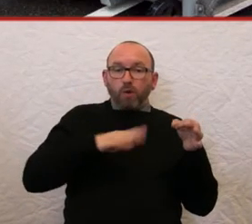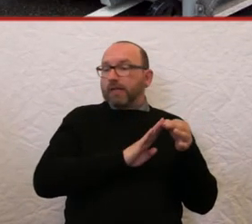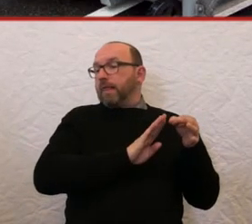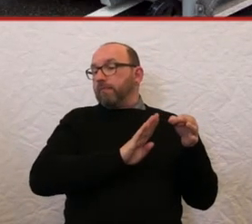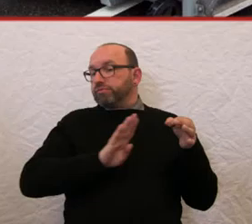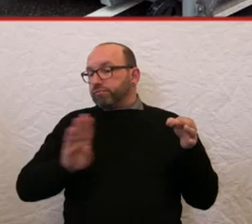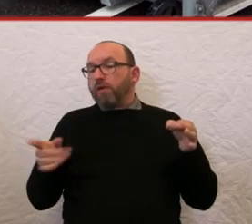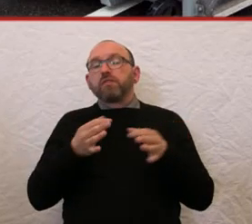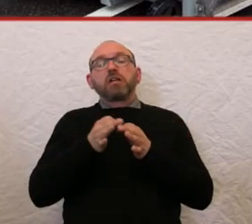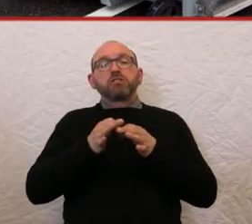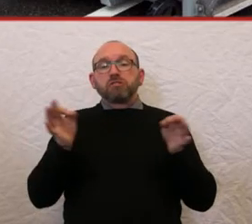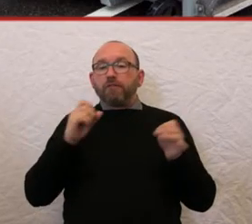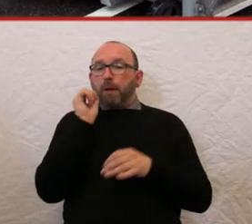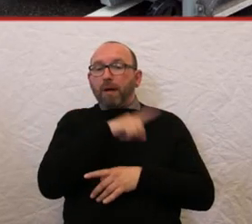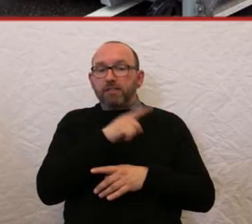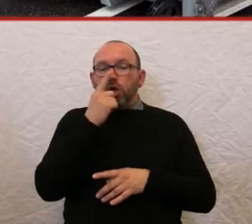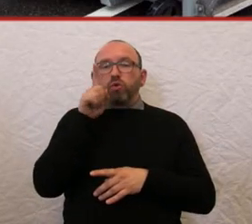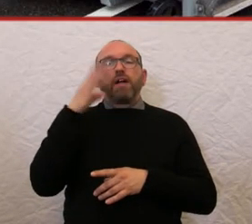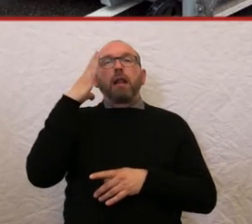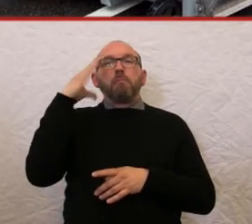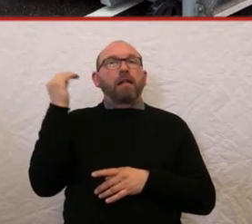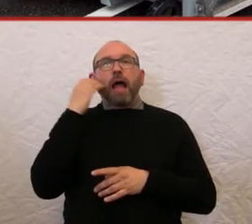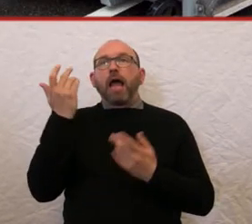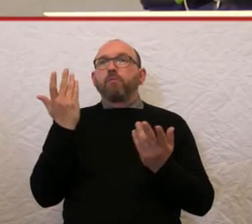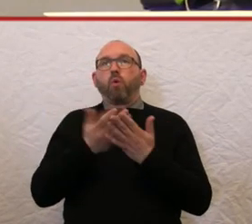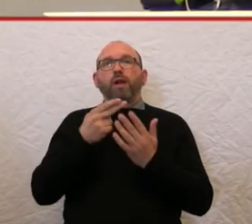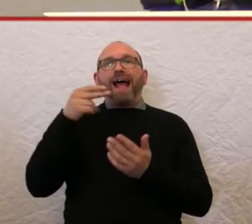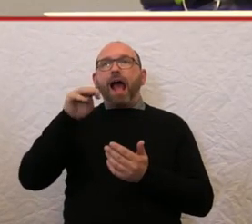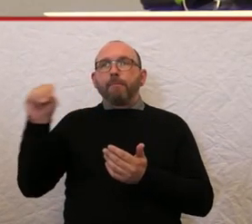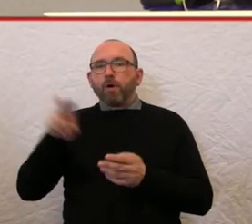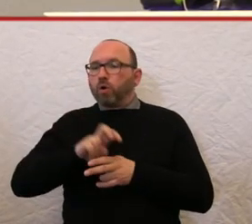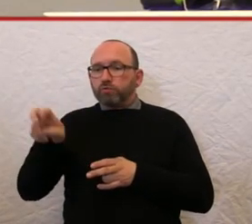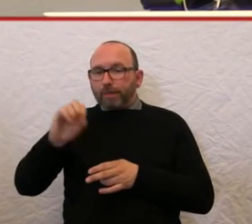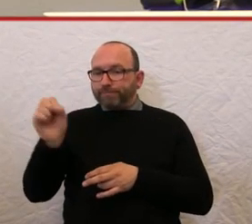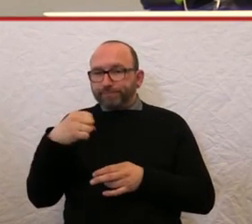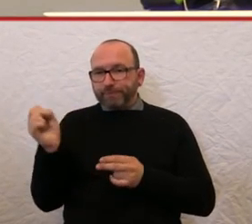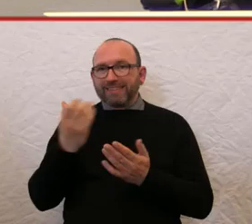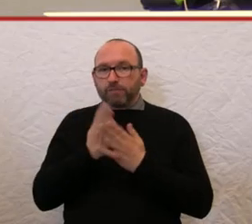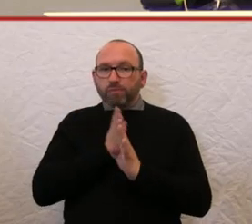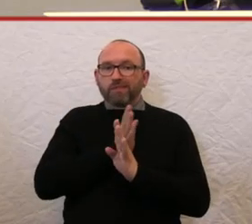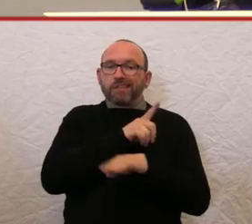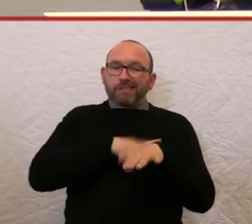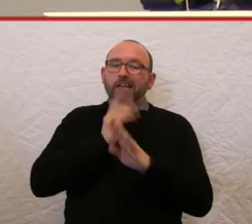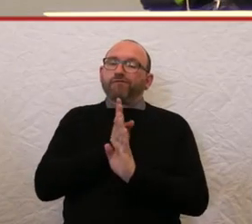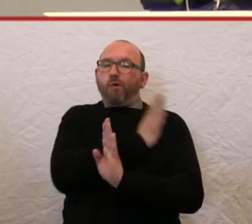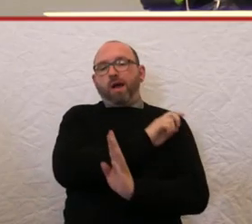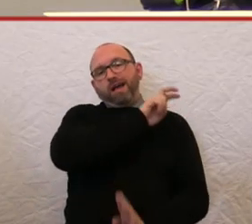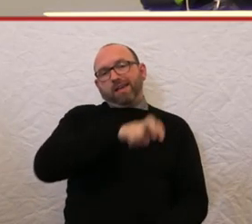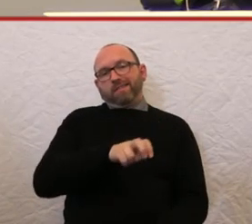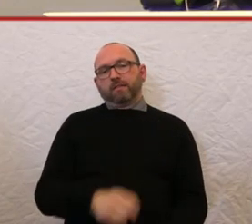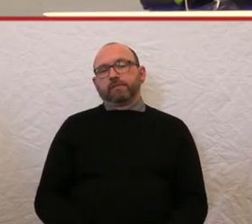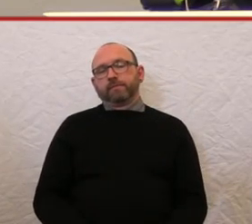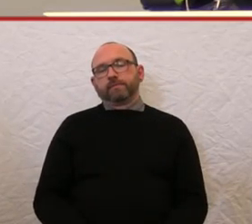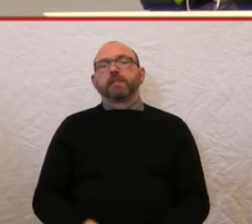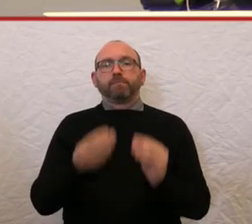den ganzen Tag verloren, nur weil ich in Mannheim vielleicht nicht oder in Hamm nicht umsteigen kann. Und das ist ein Problem, ein